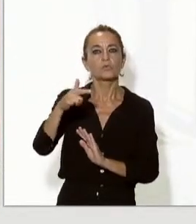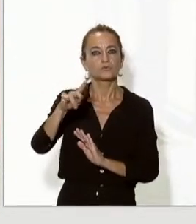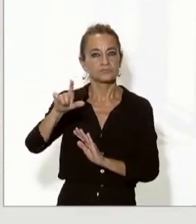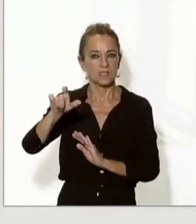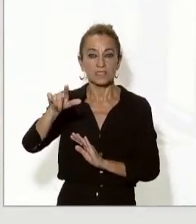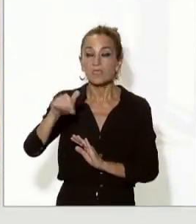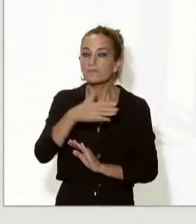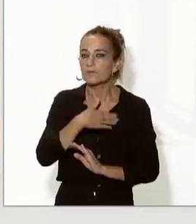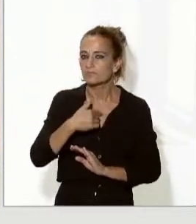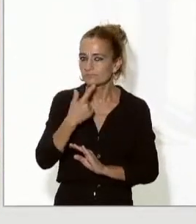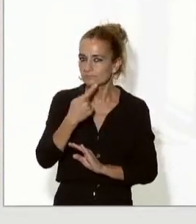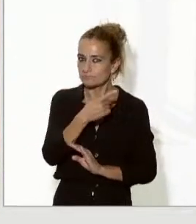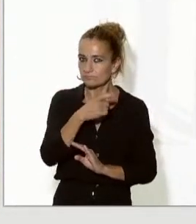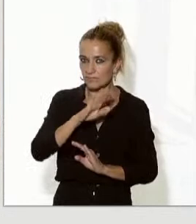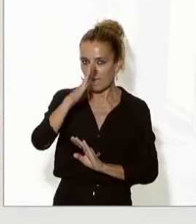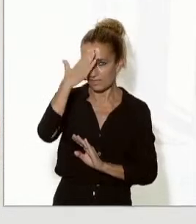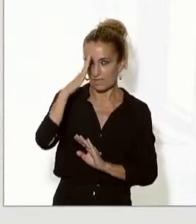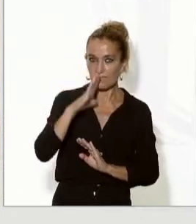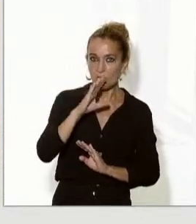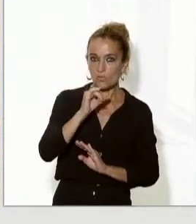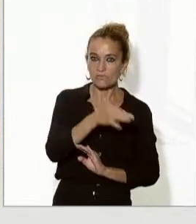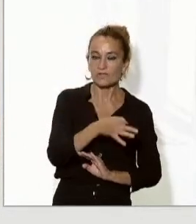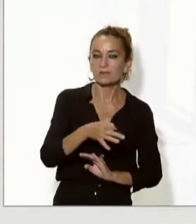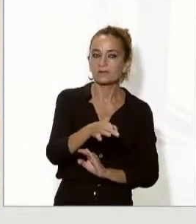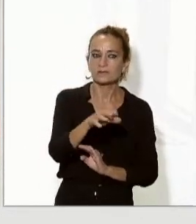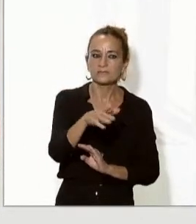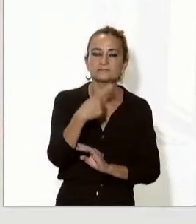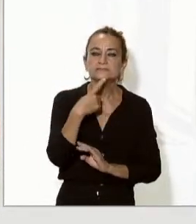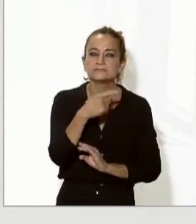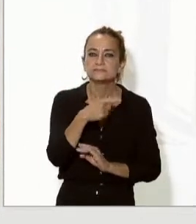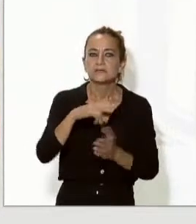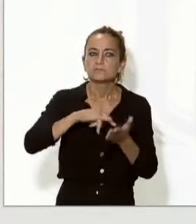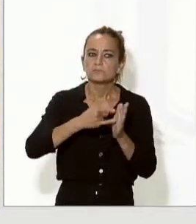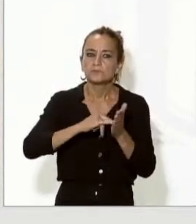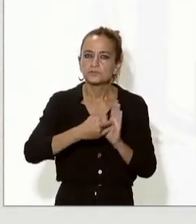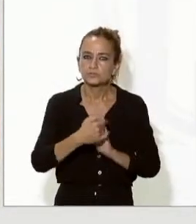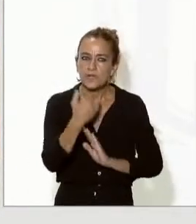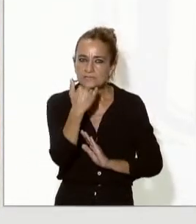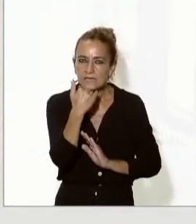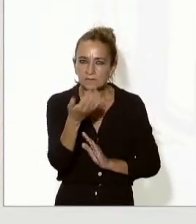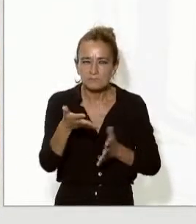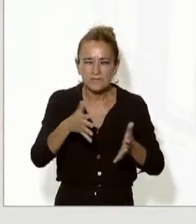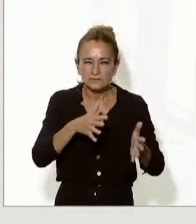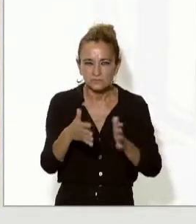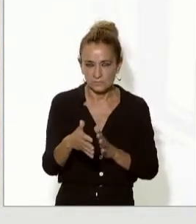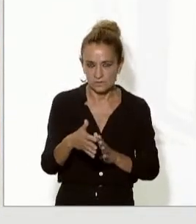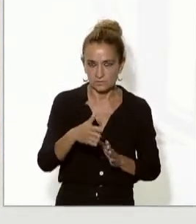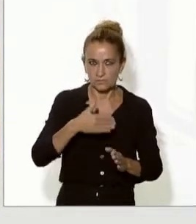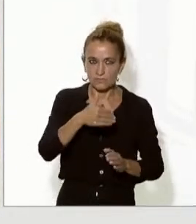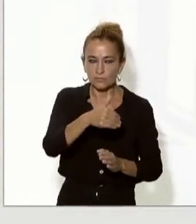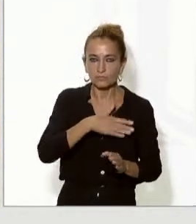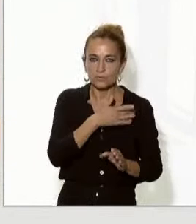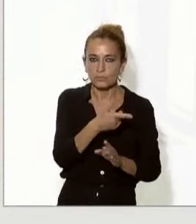govern, si ja tenen una idea de quines possibles mesures es podrien arribar a prendre.